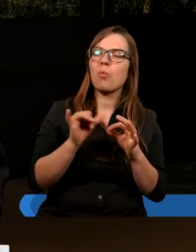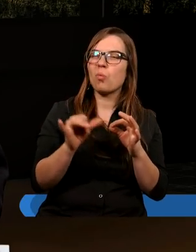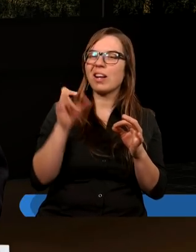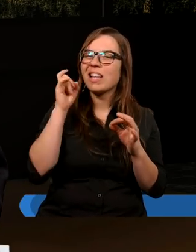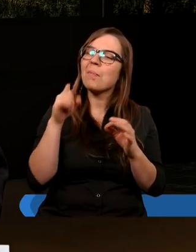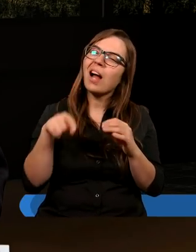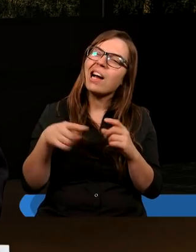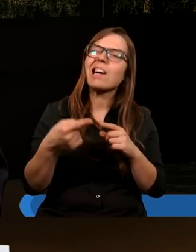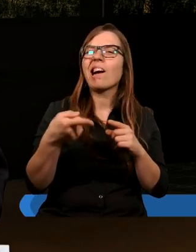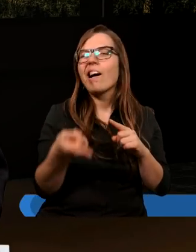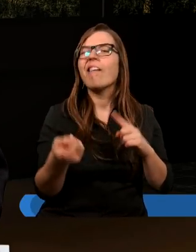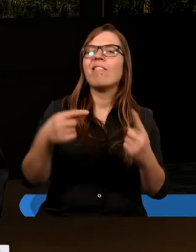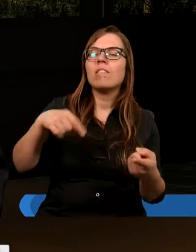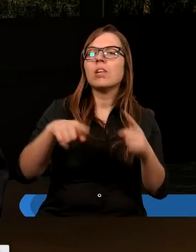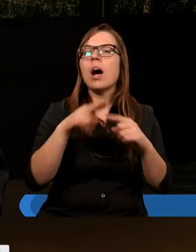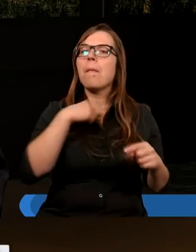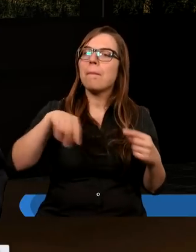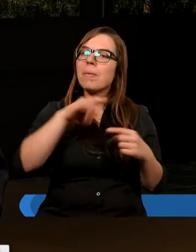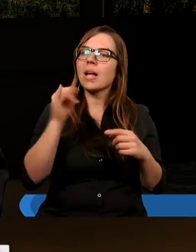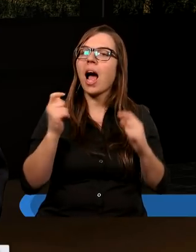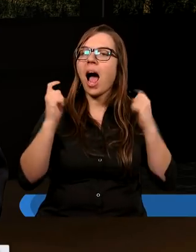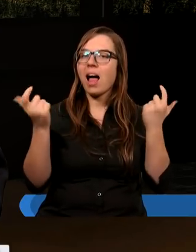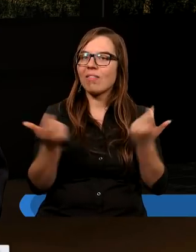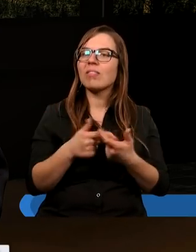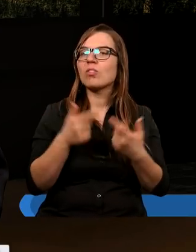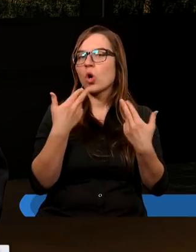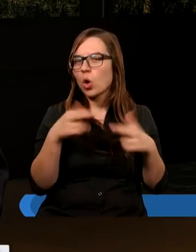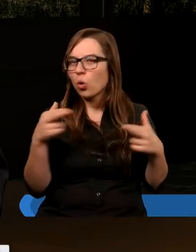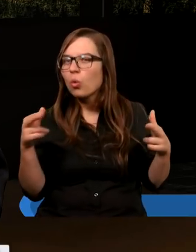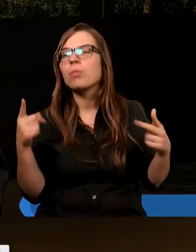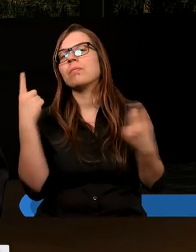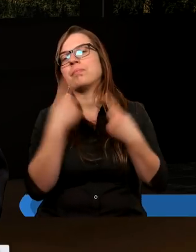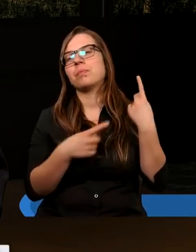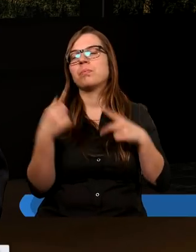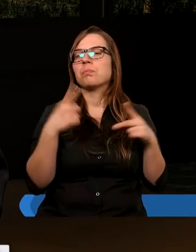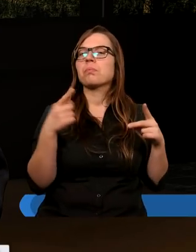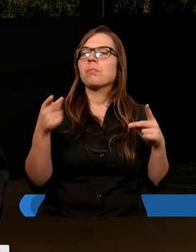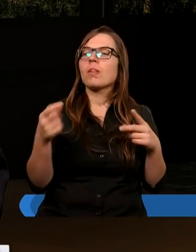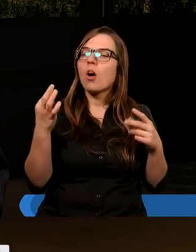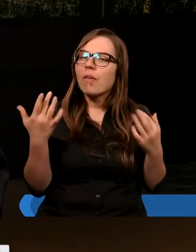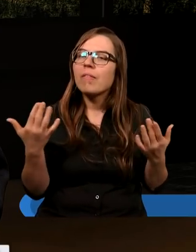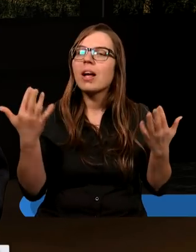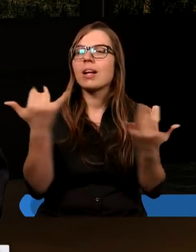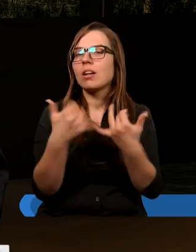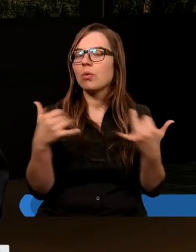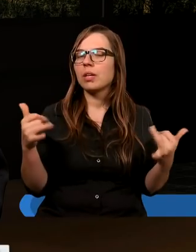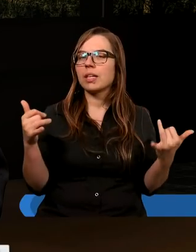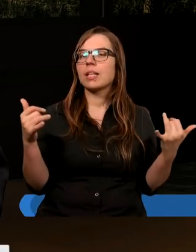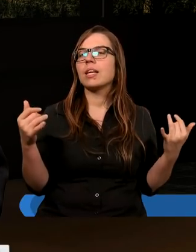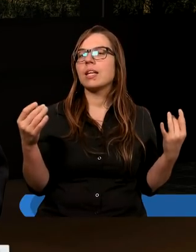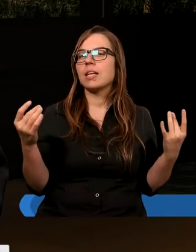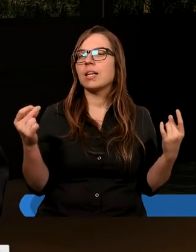I rzeczywiście my jako adwentyści różnimy się od wielu innych